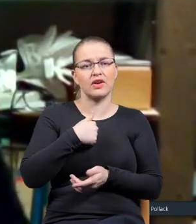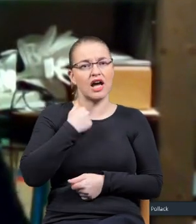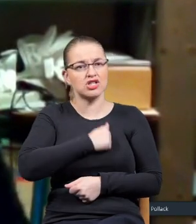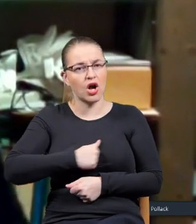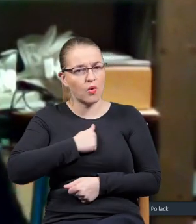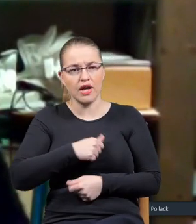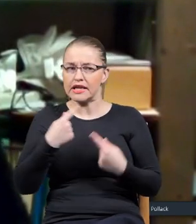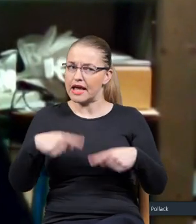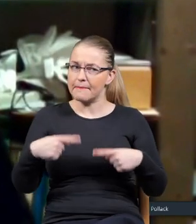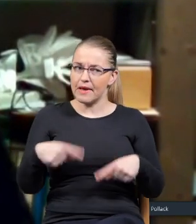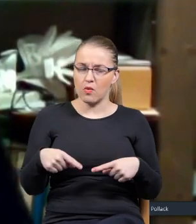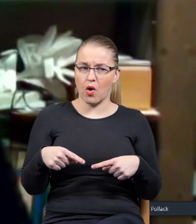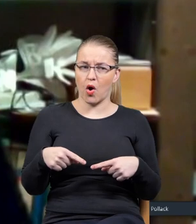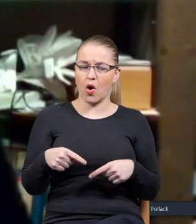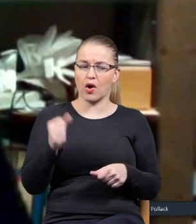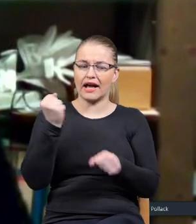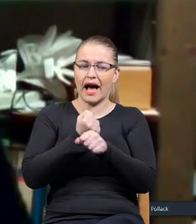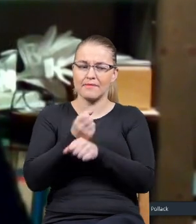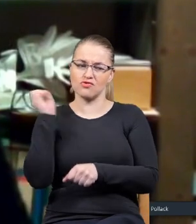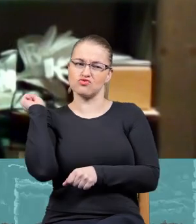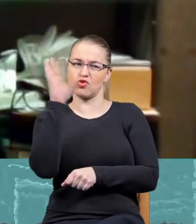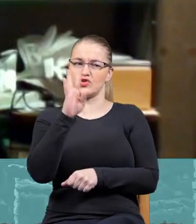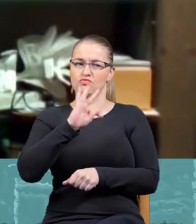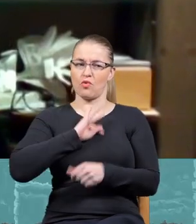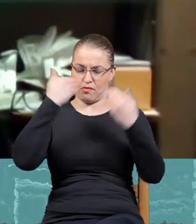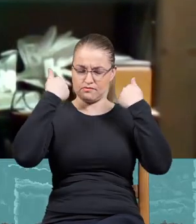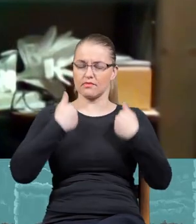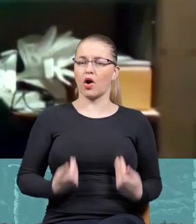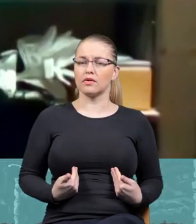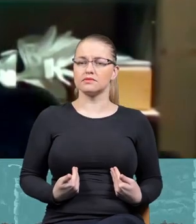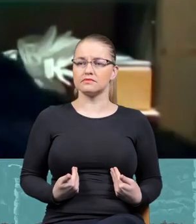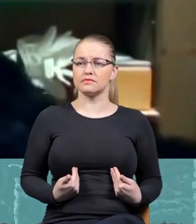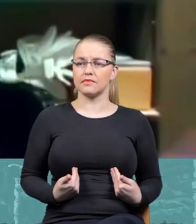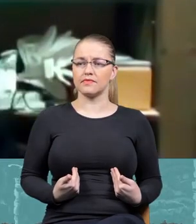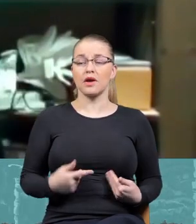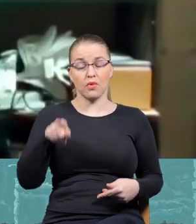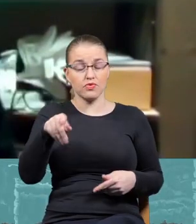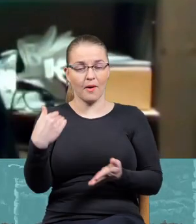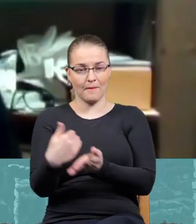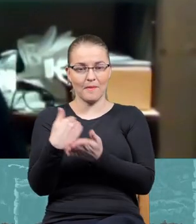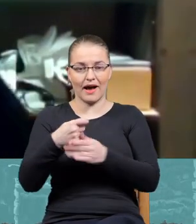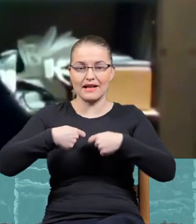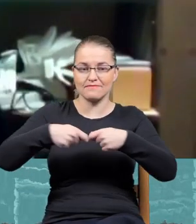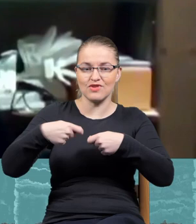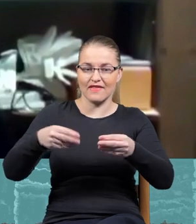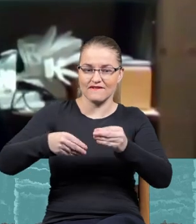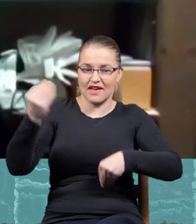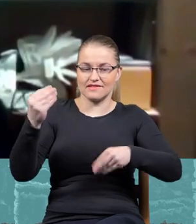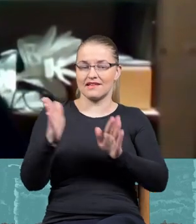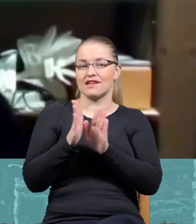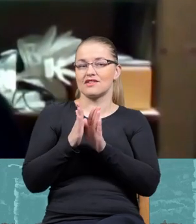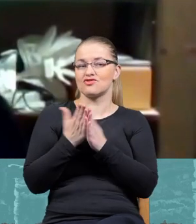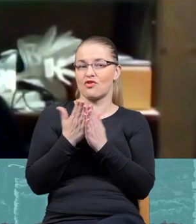Nie rzucili się jakichś kamienami na mnie, bo to oczywiście pomaga w sprzedaniu książki,